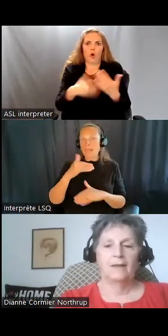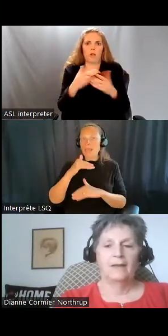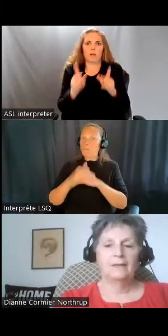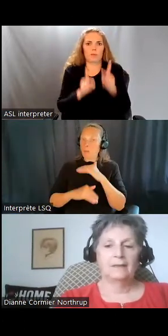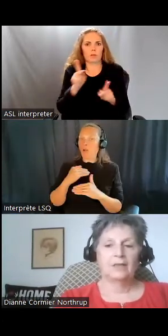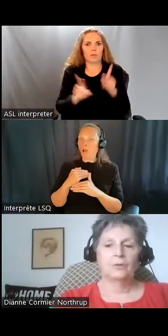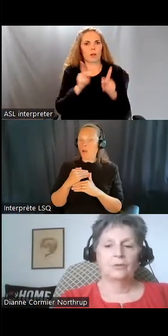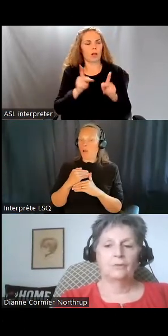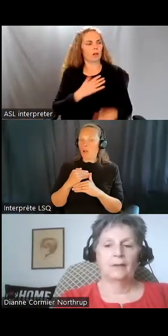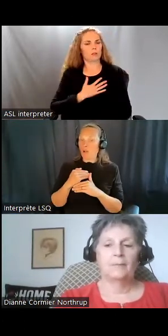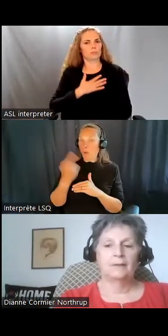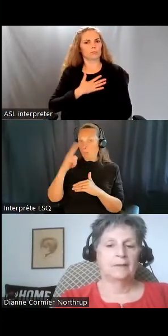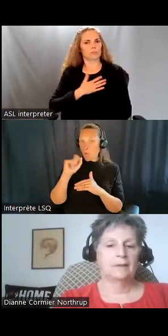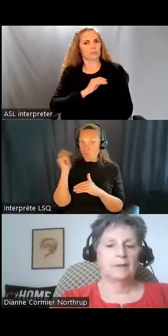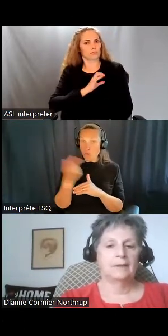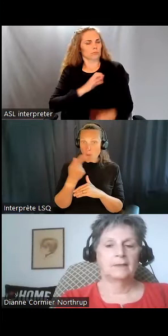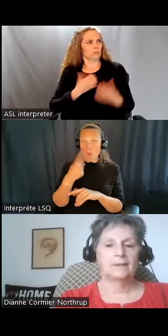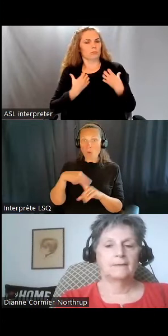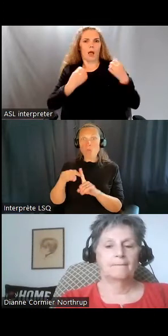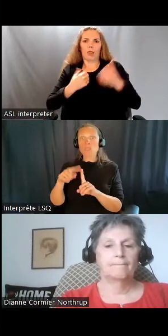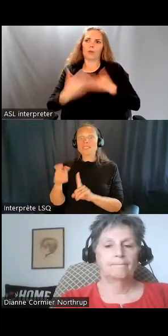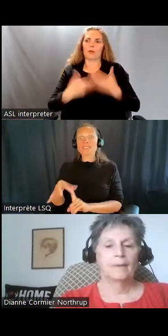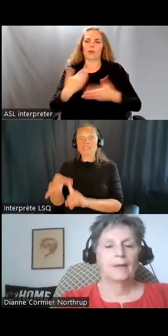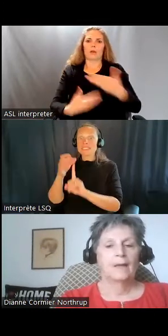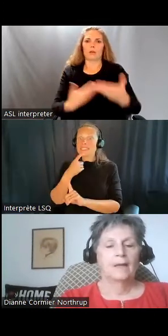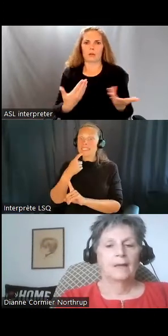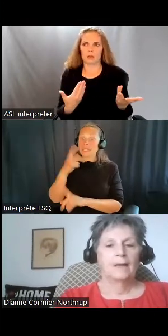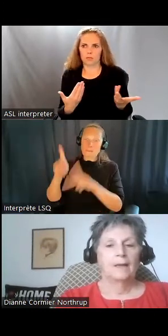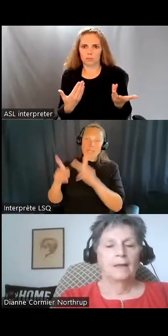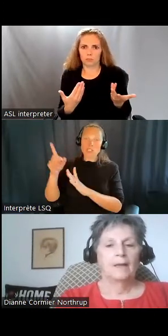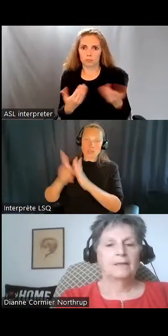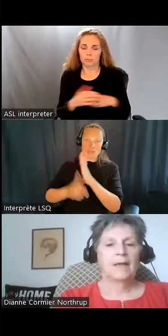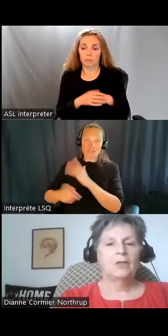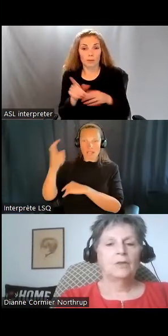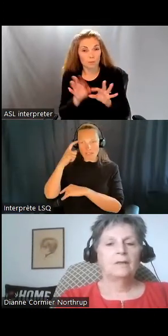en particulier des personnes ayant une déficience intellectuelle ou développementale.